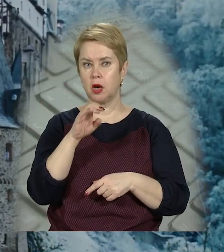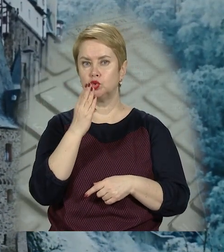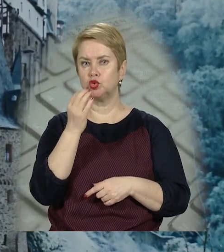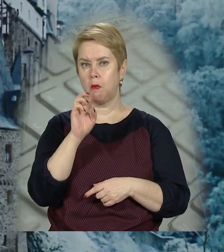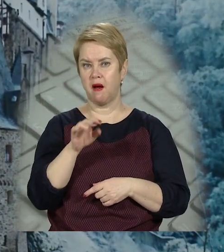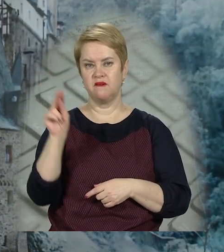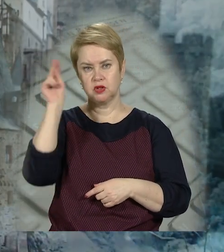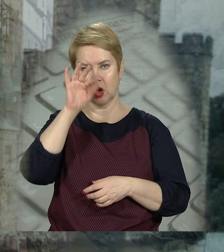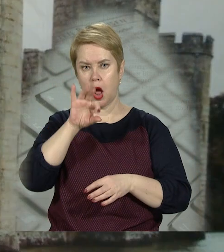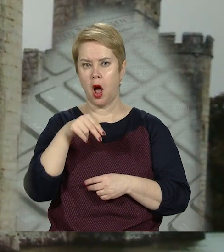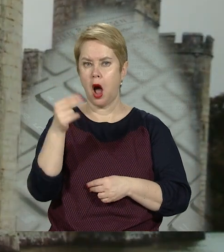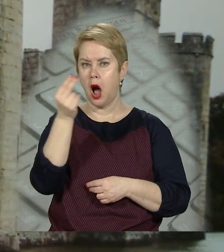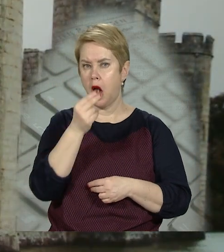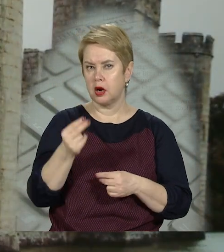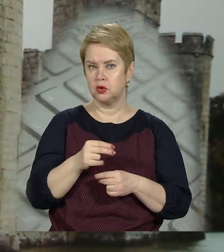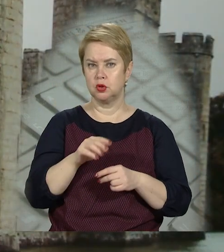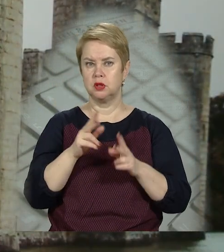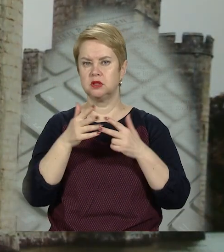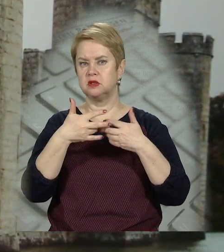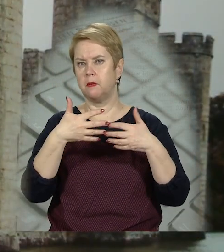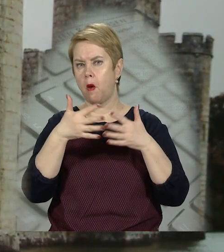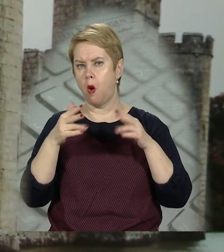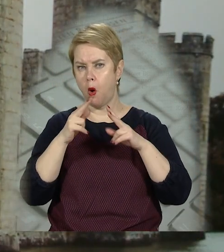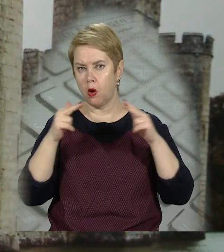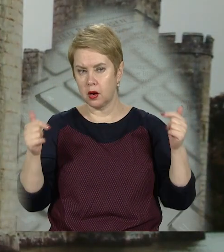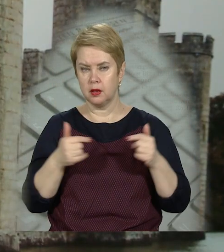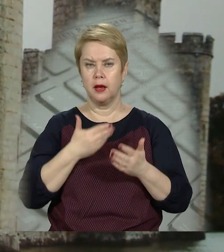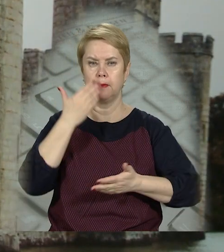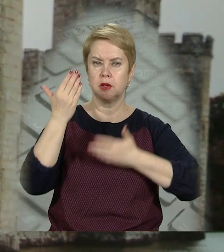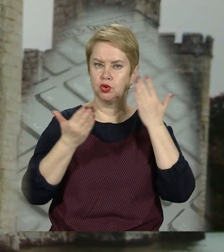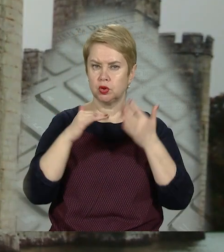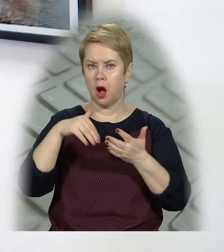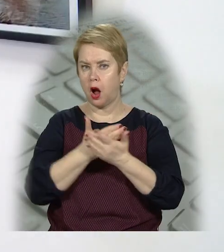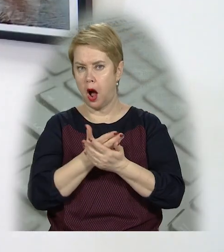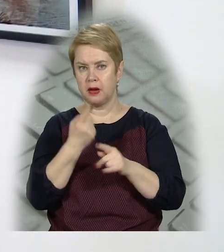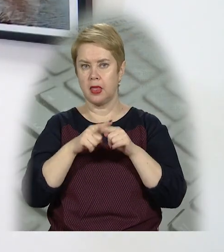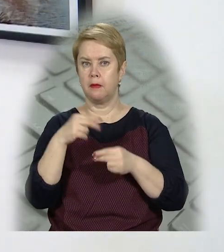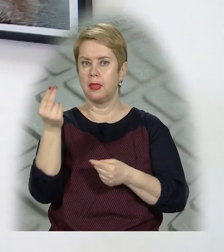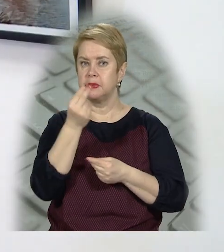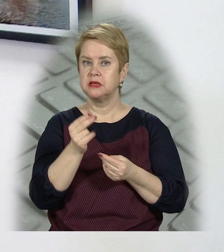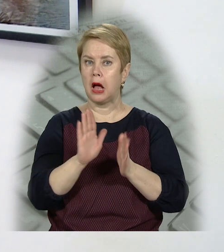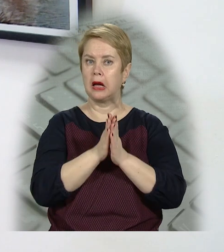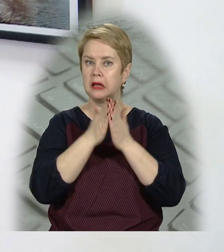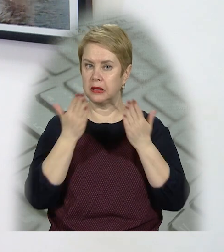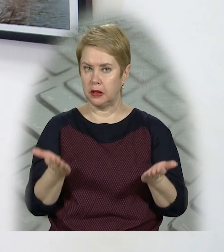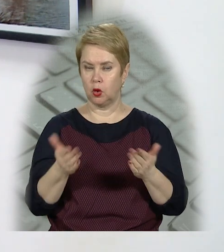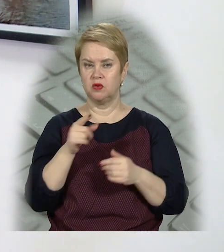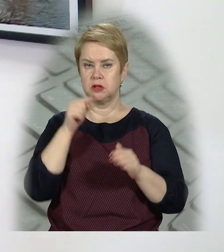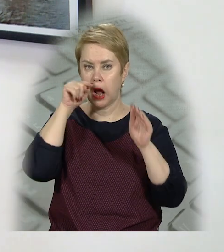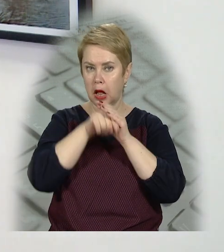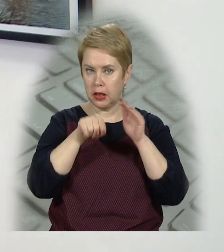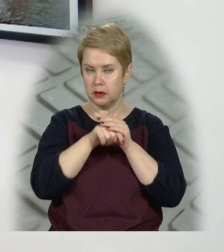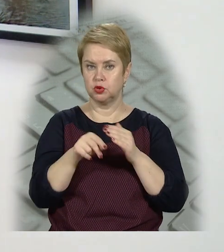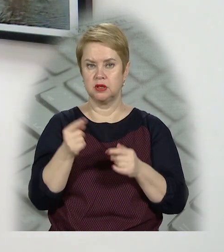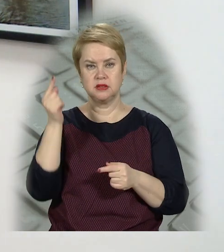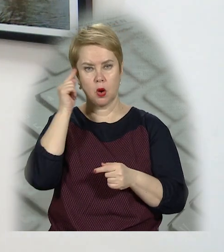вивчав архітектури фортифікаційних споруд, перечитував кавку і сам навіть не писав книгу. Він все глибше